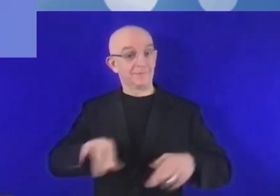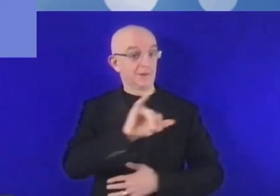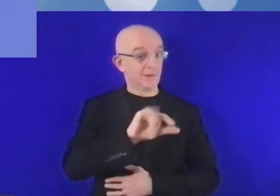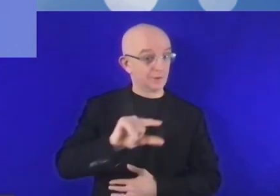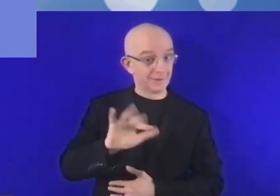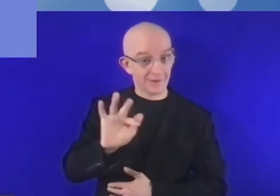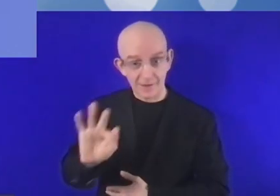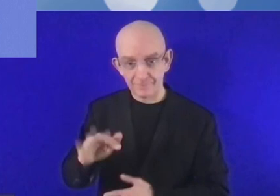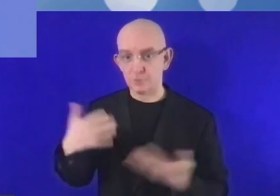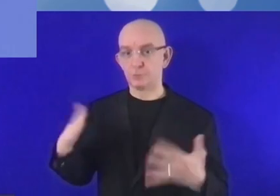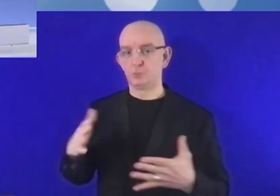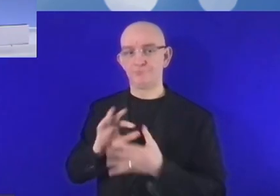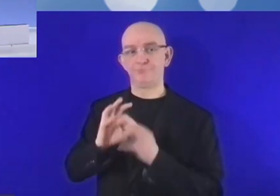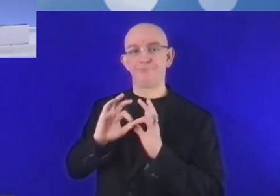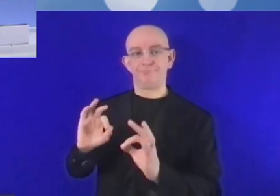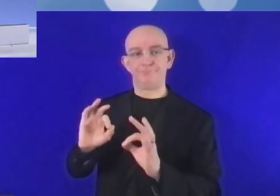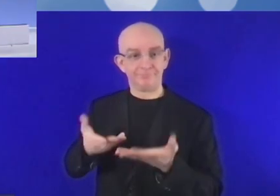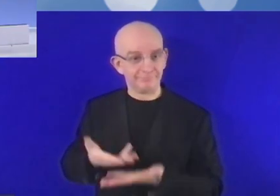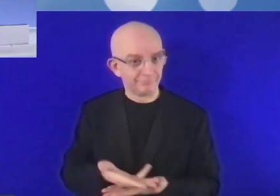C'est donc dans l'ordre l'Ethiopie.